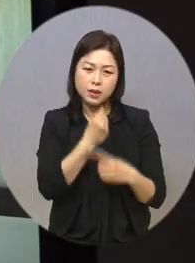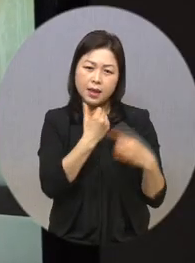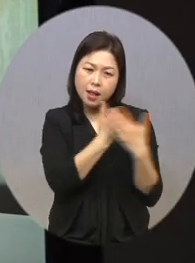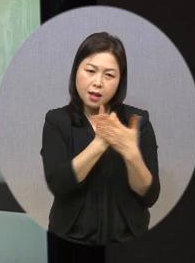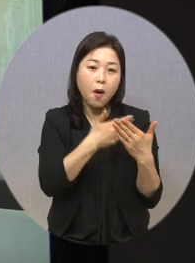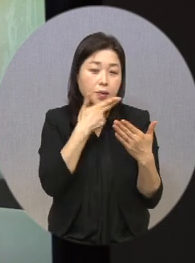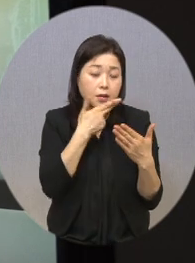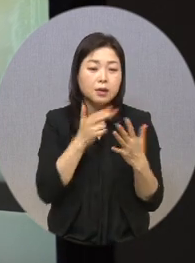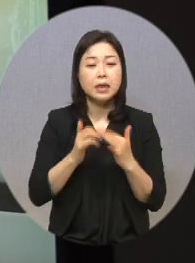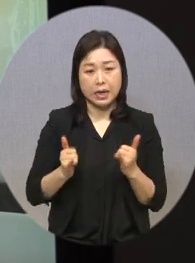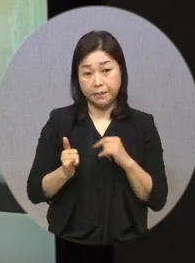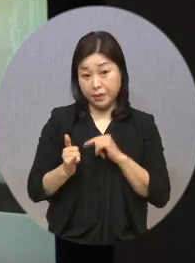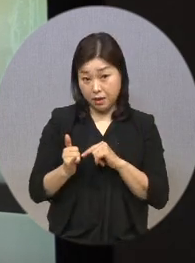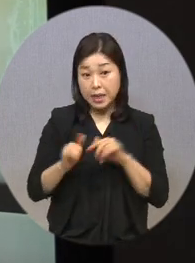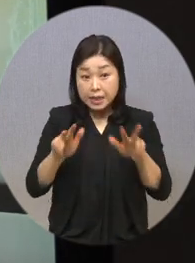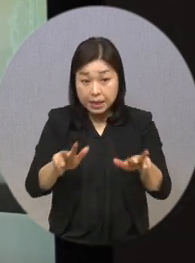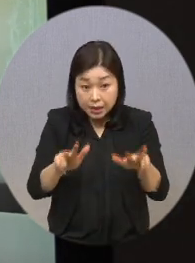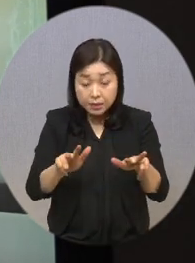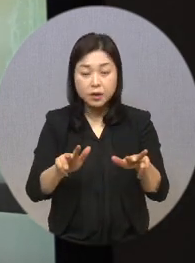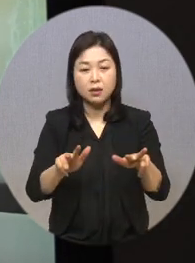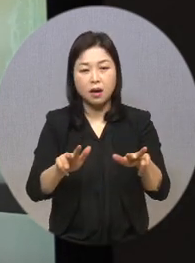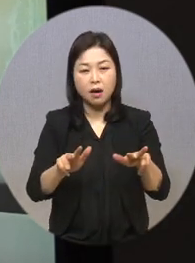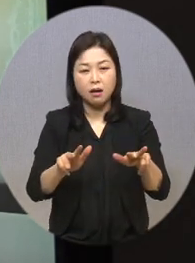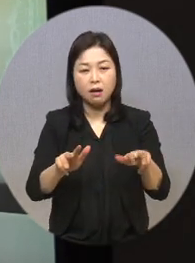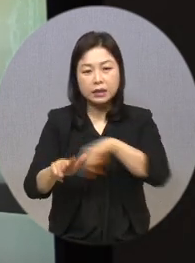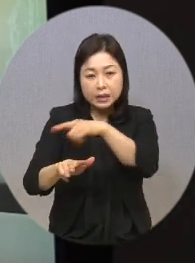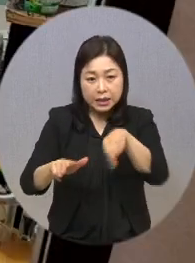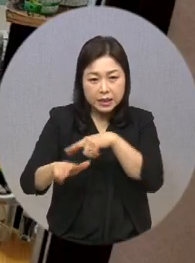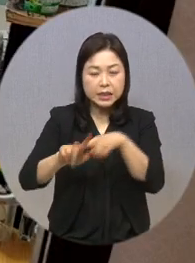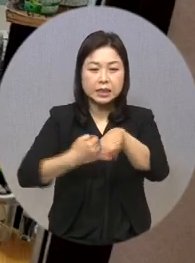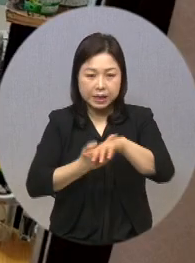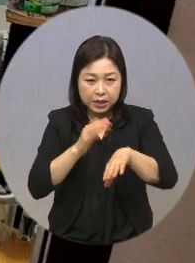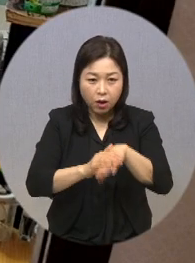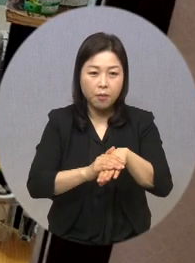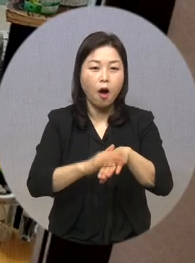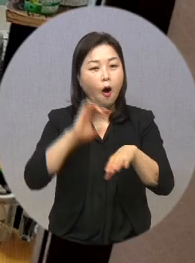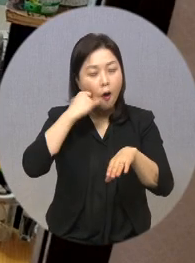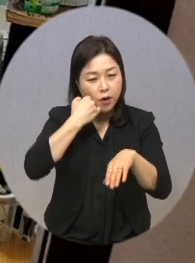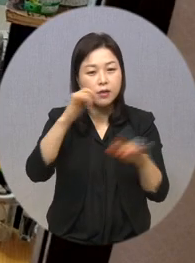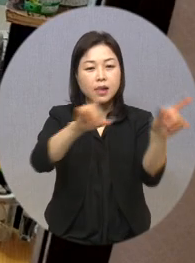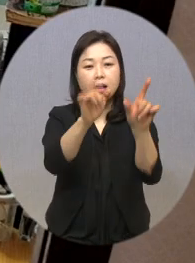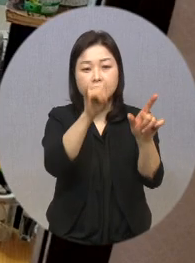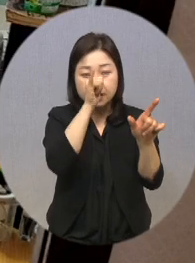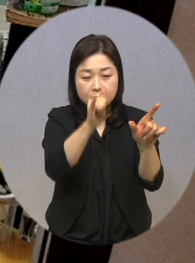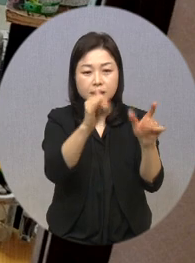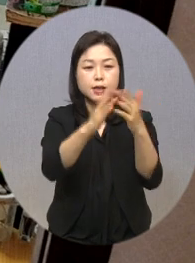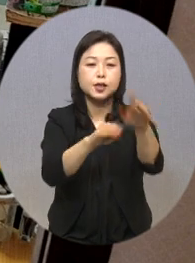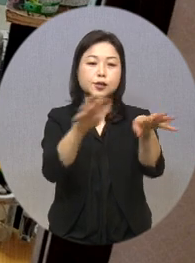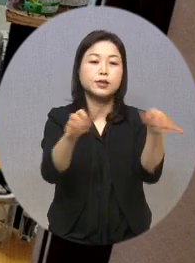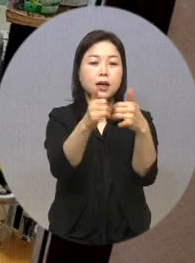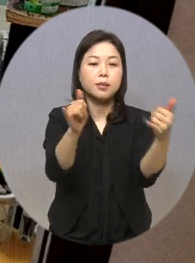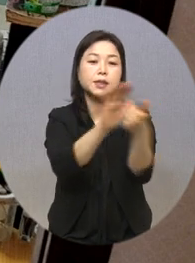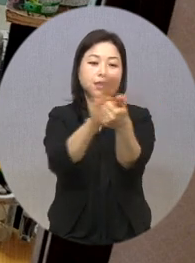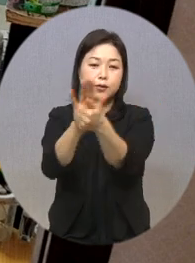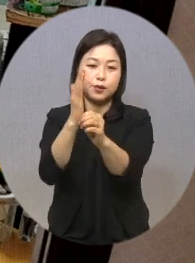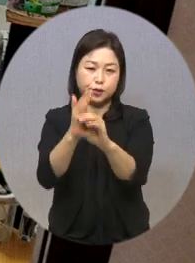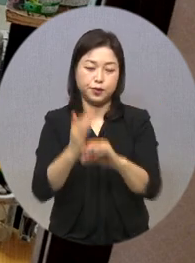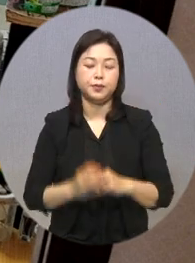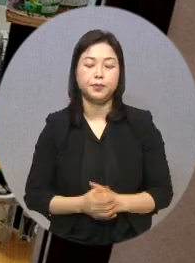이웃이었지만 지금은 그들이 직접 나서서 어려움 속에 있는 이웃을 지원하고 있습니다.